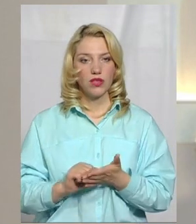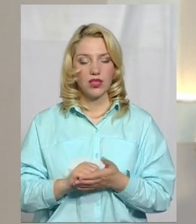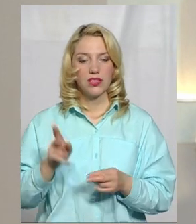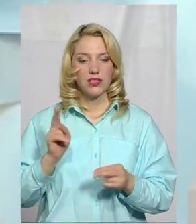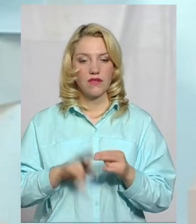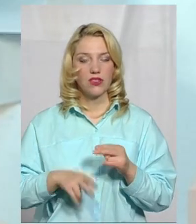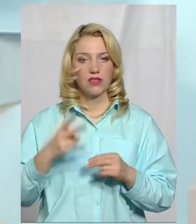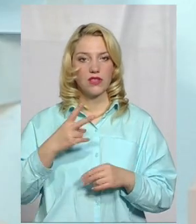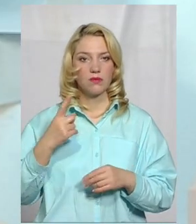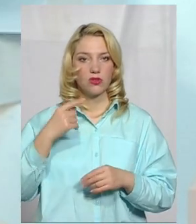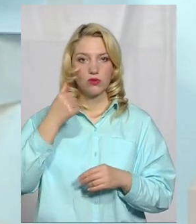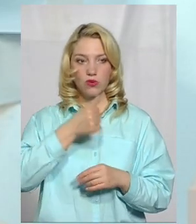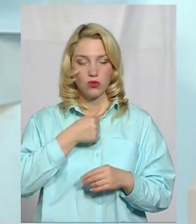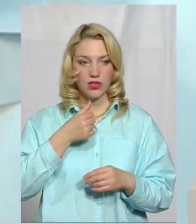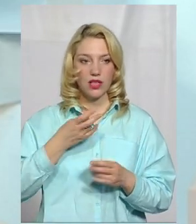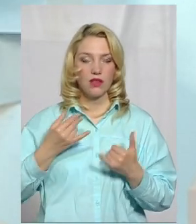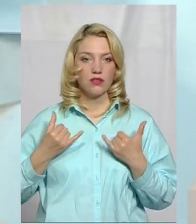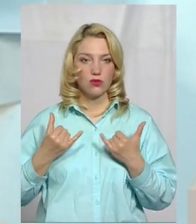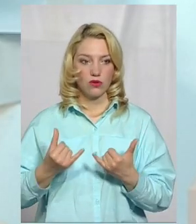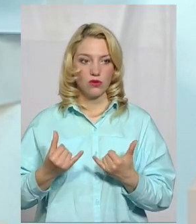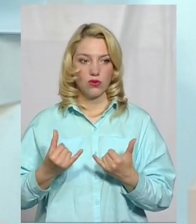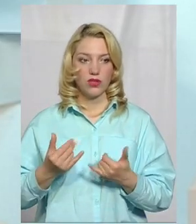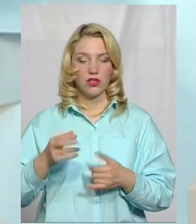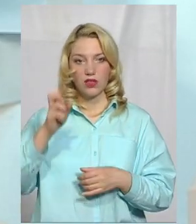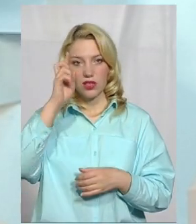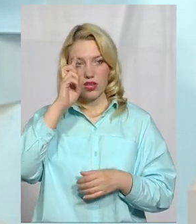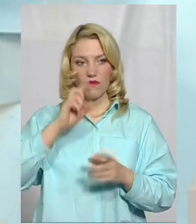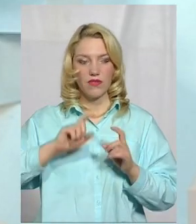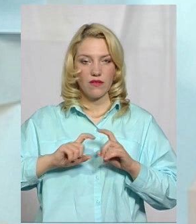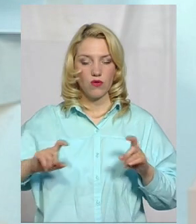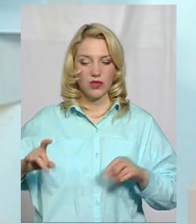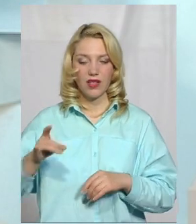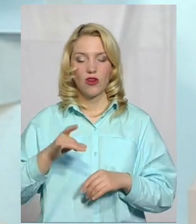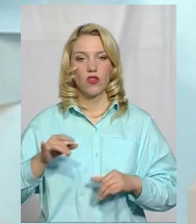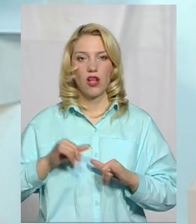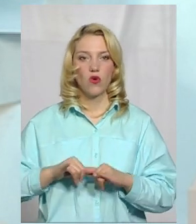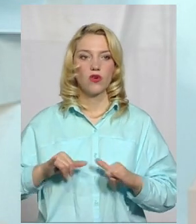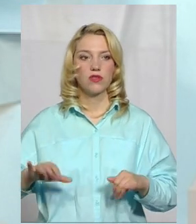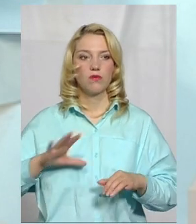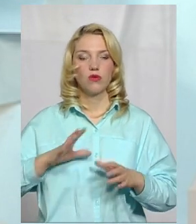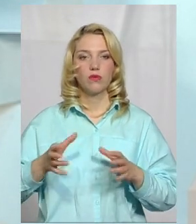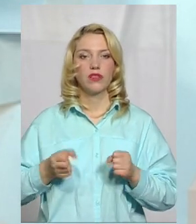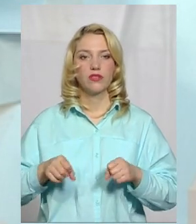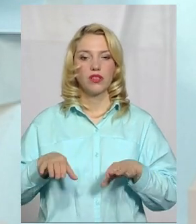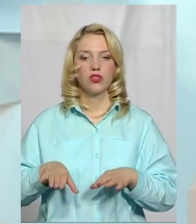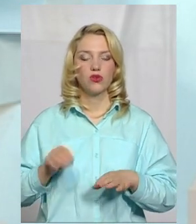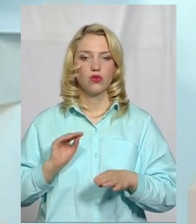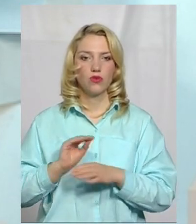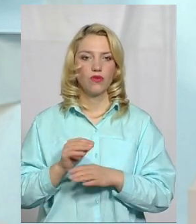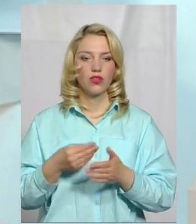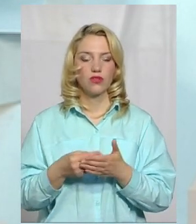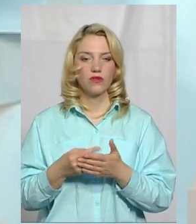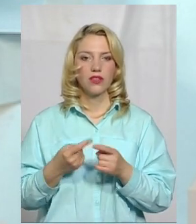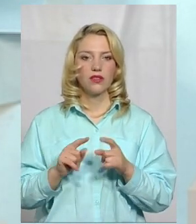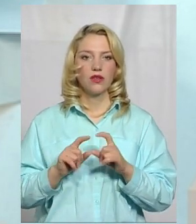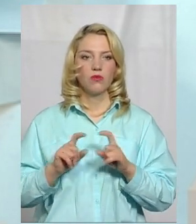2021 році. На сьогодні Державним фондом регіонального розвитку було прийнято рішення, що дофінансувати ті